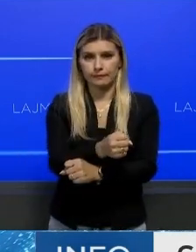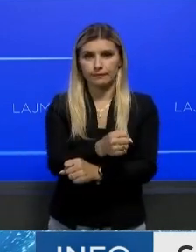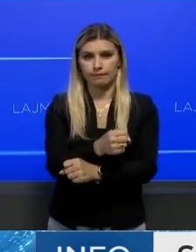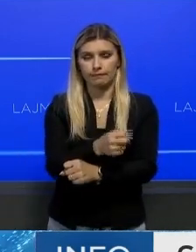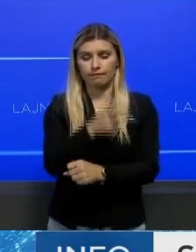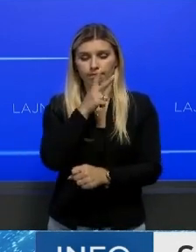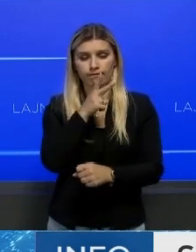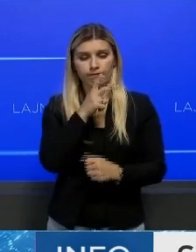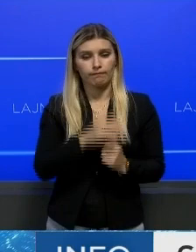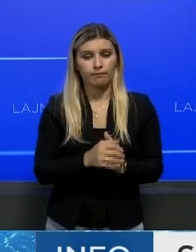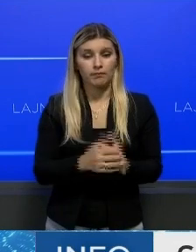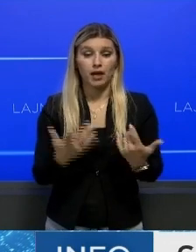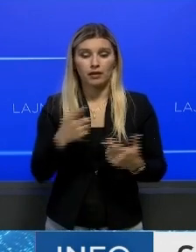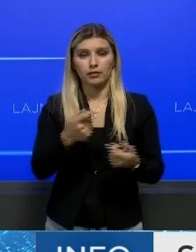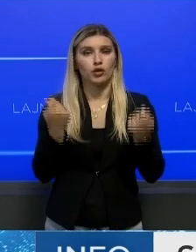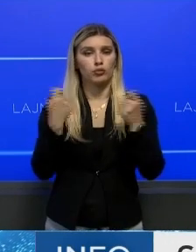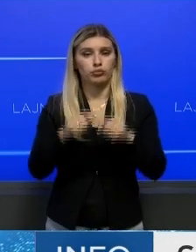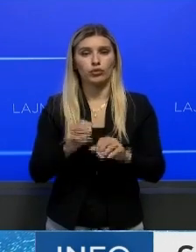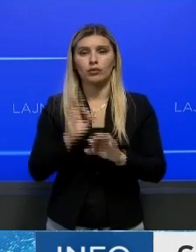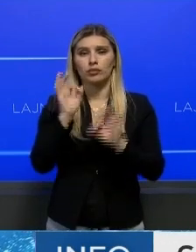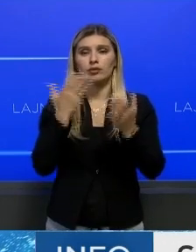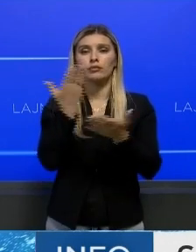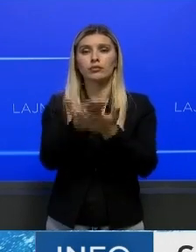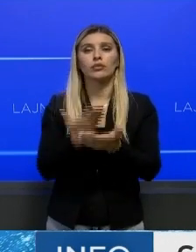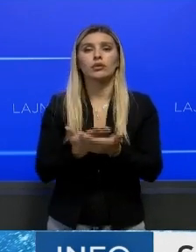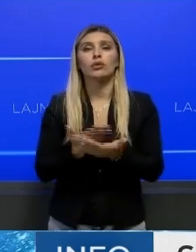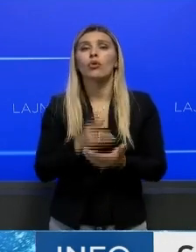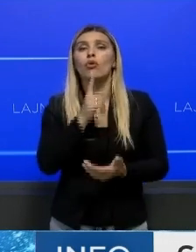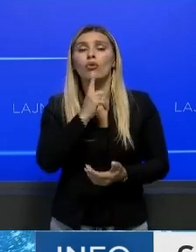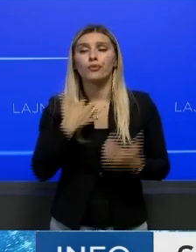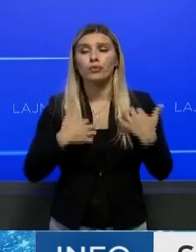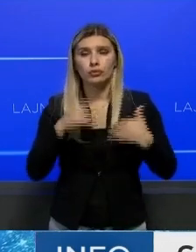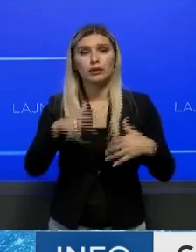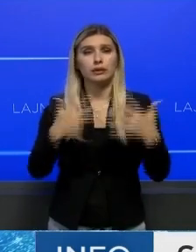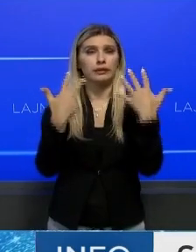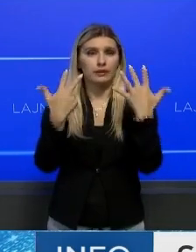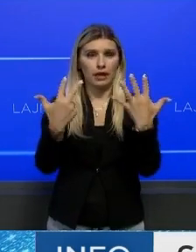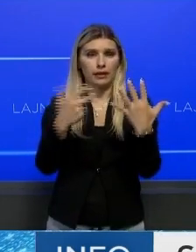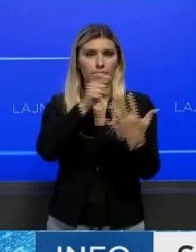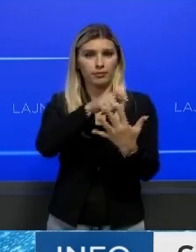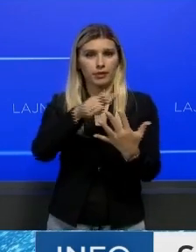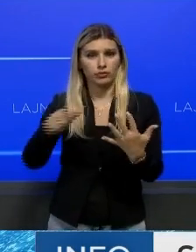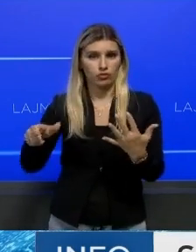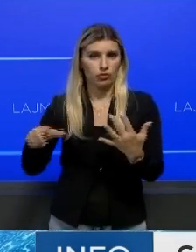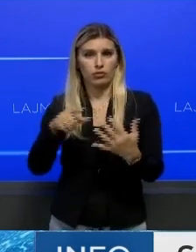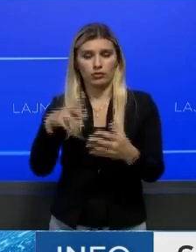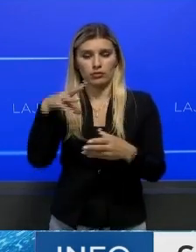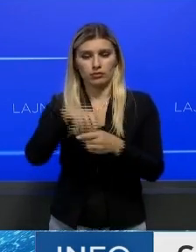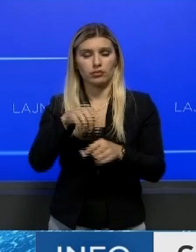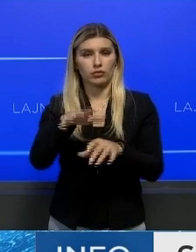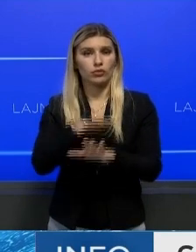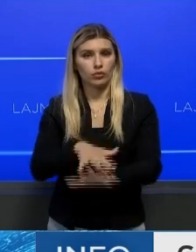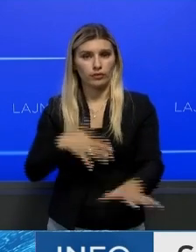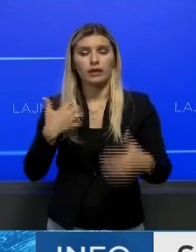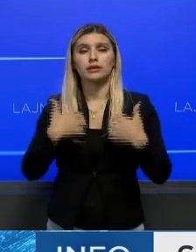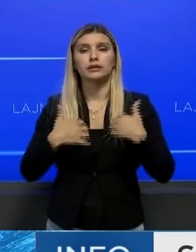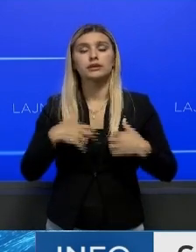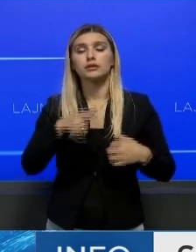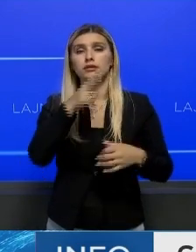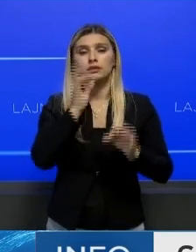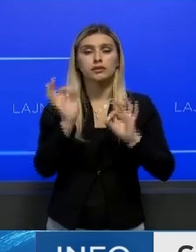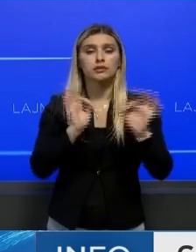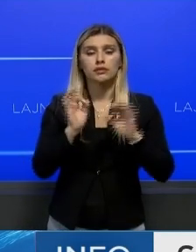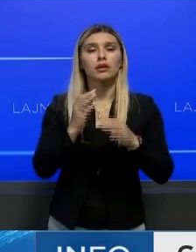kryeministër. Pas në bilje së nominimeve, 8 kandidatët morën pjesë në njëngjarja në parlament si pjese për pjekjeve për të